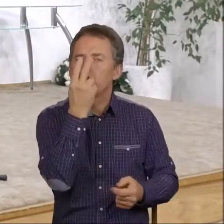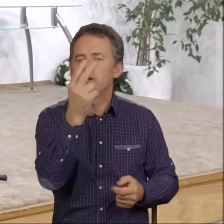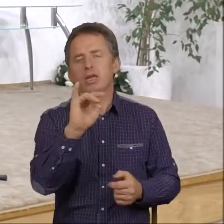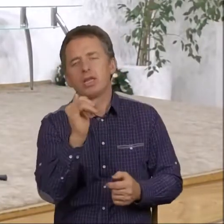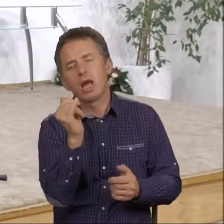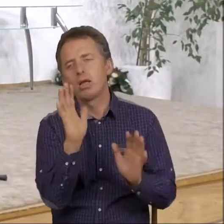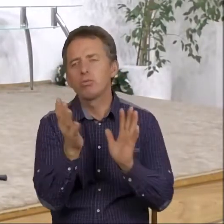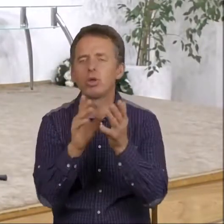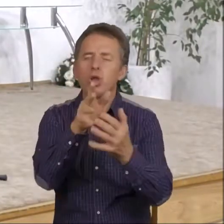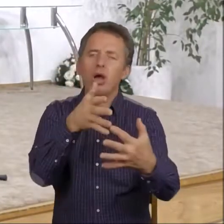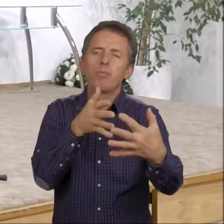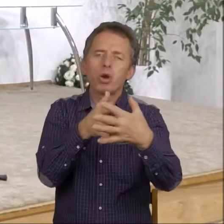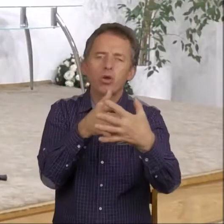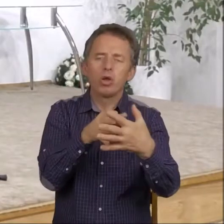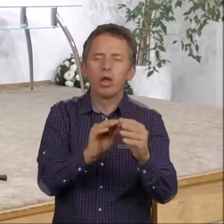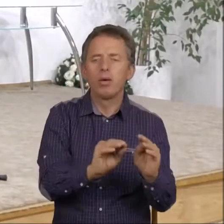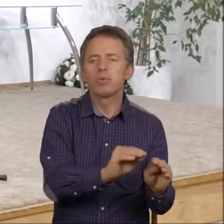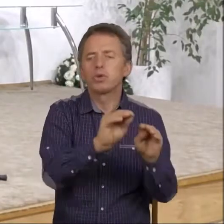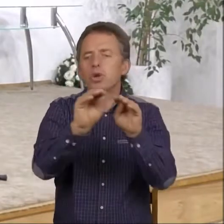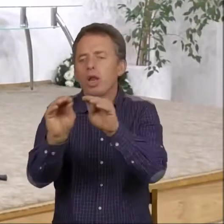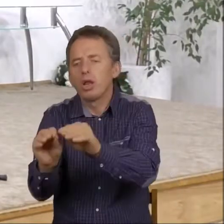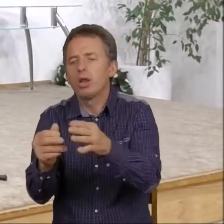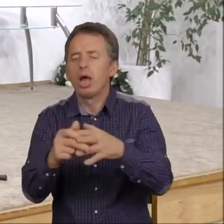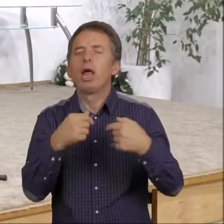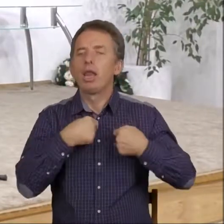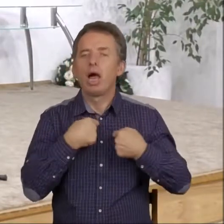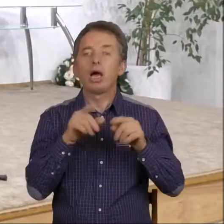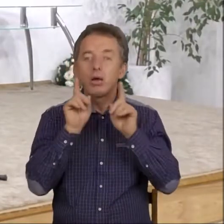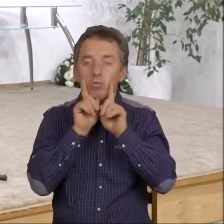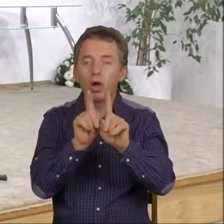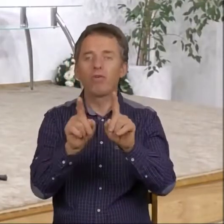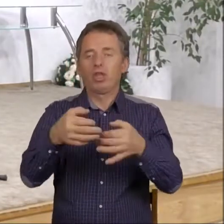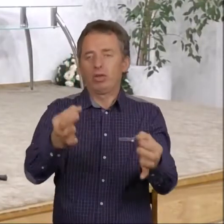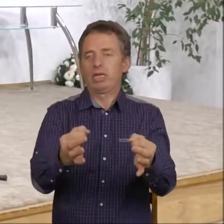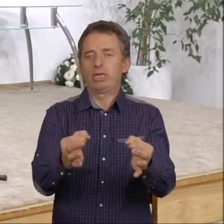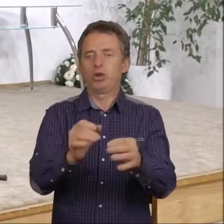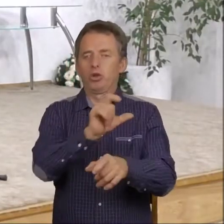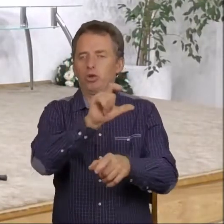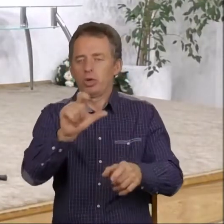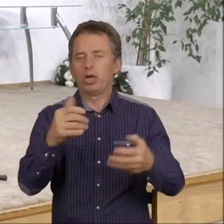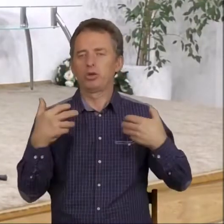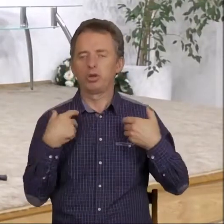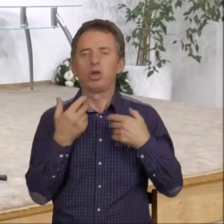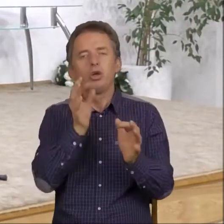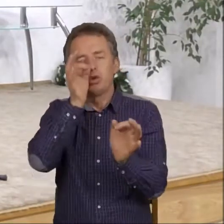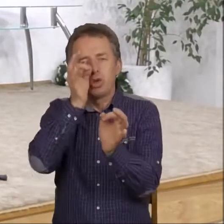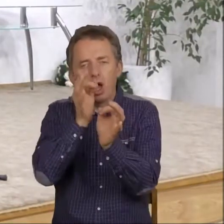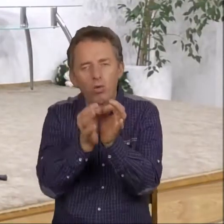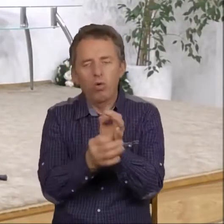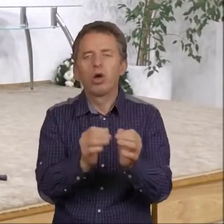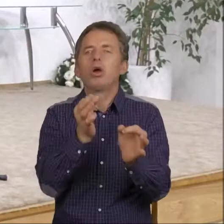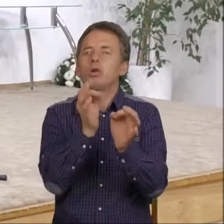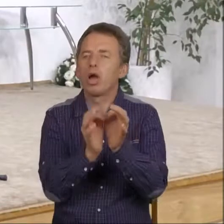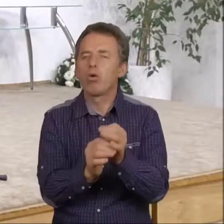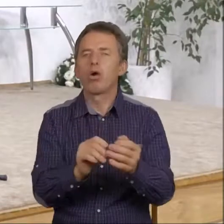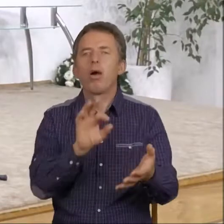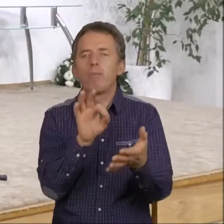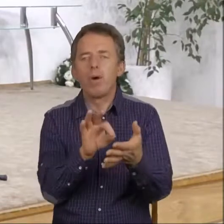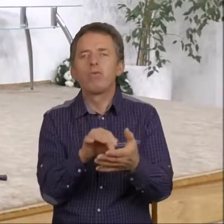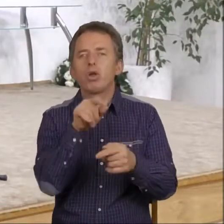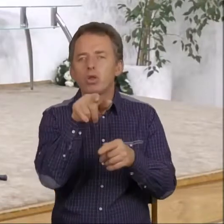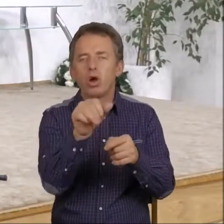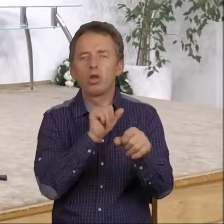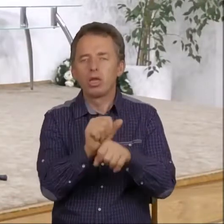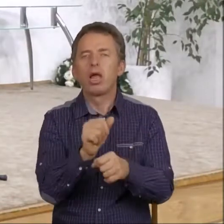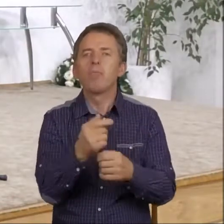w jaki sposób te proroctwa przekładają się na naszą rzeczywistość. A cała masa dodatkowych rzeczy, szczegółów pewnych, to jest